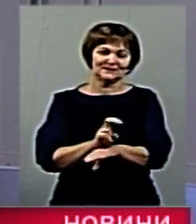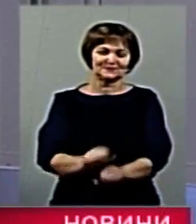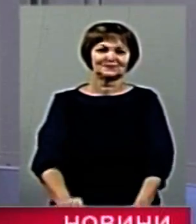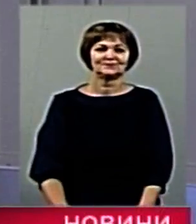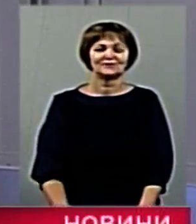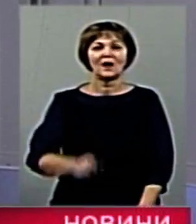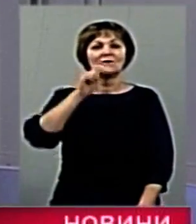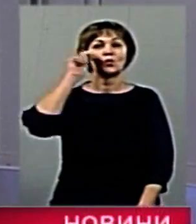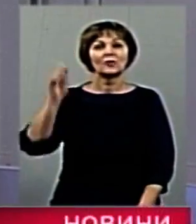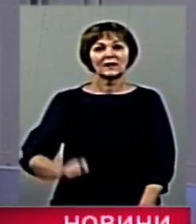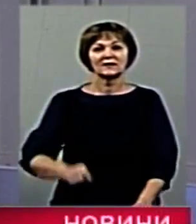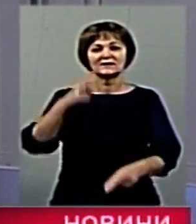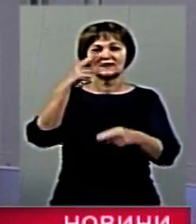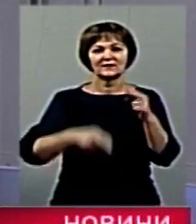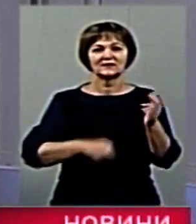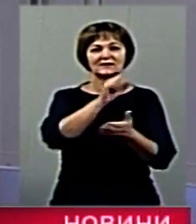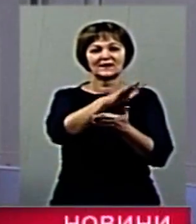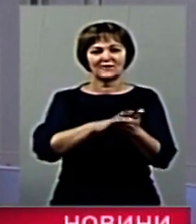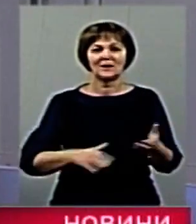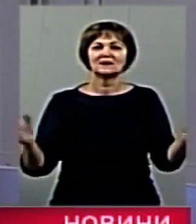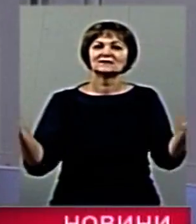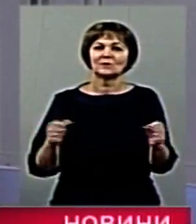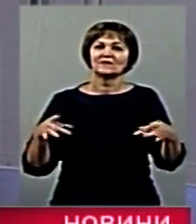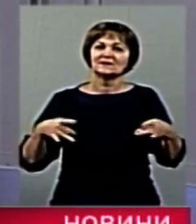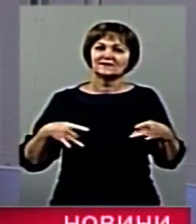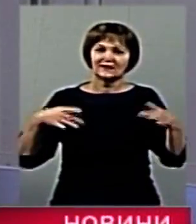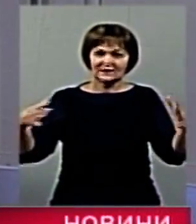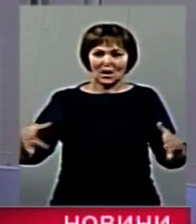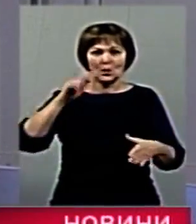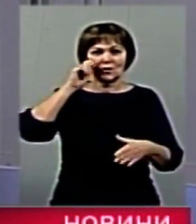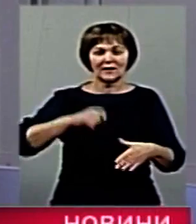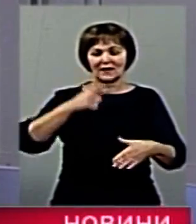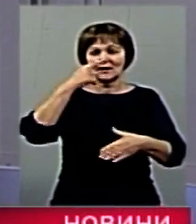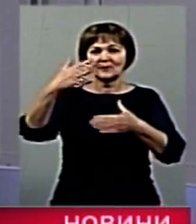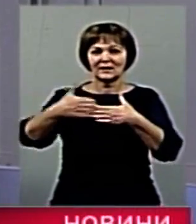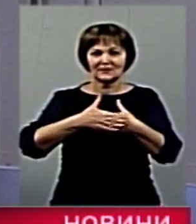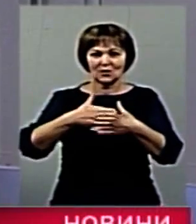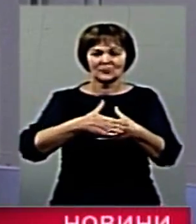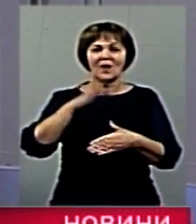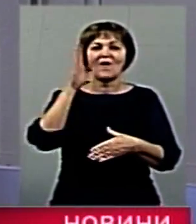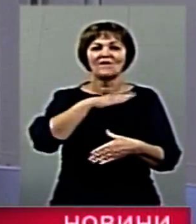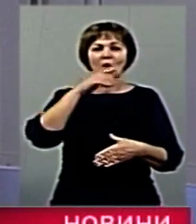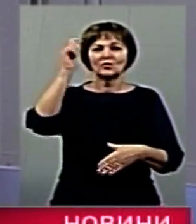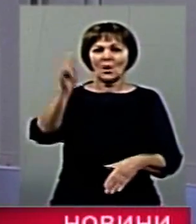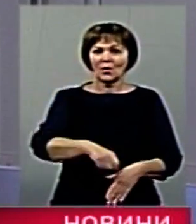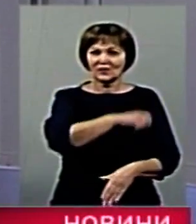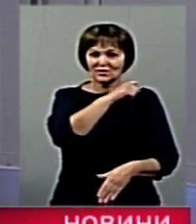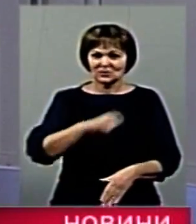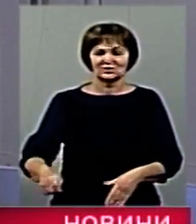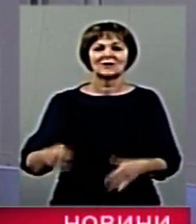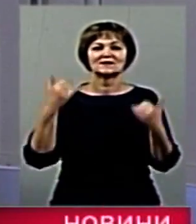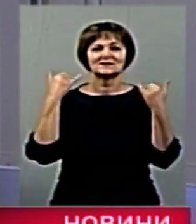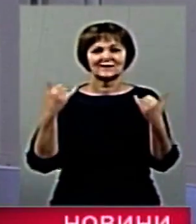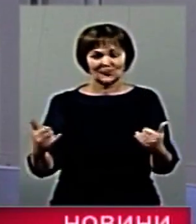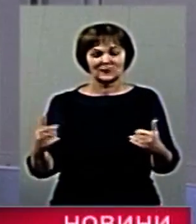В Україні завершуються тривалі зимові свята українців. Напередодні водохреща 18 січня за новим стилем святкують голодну